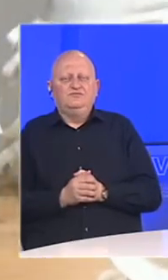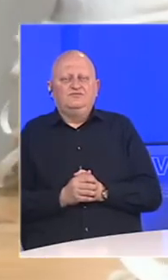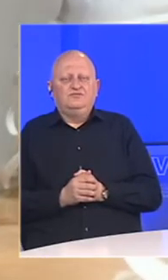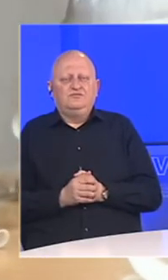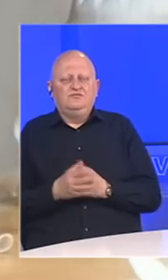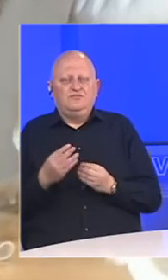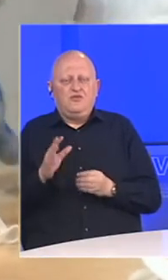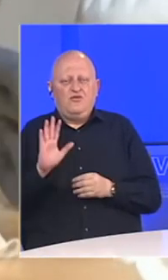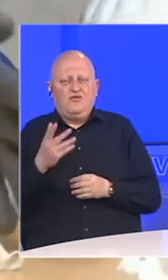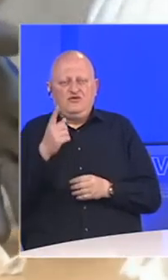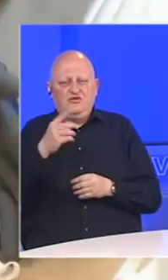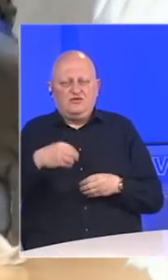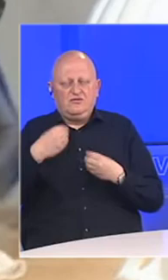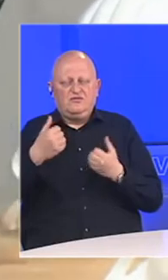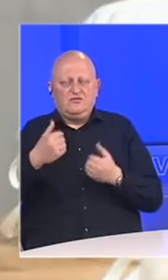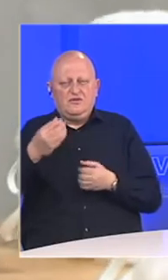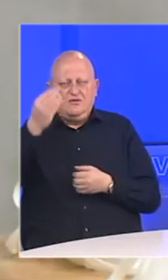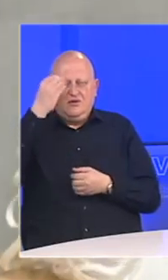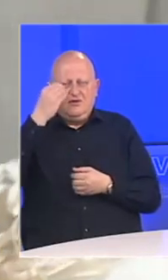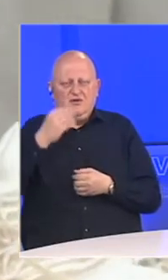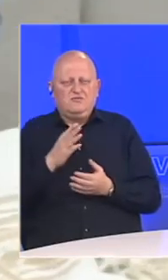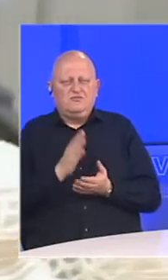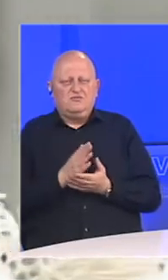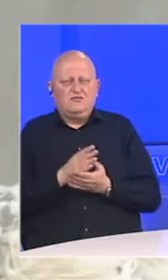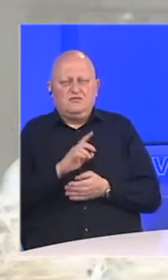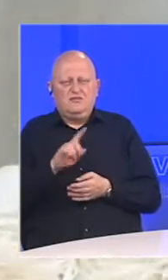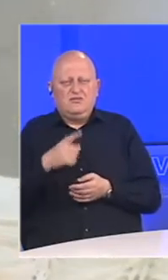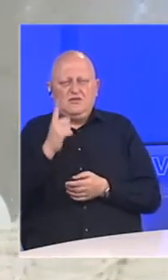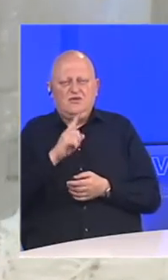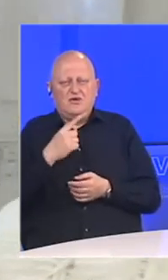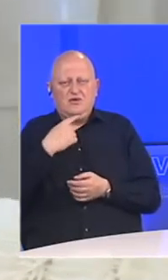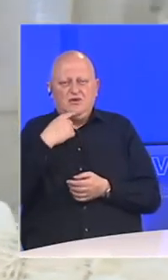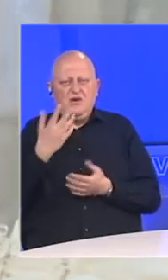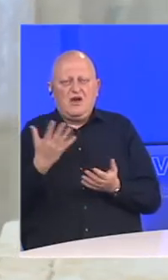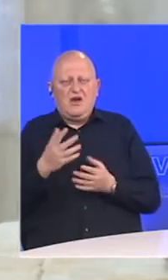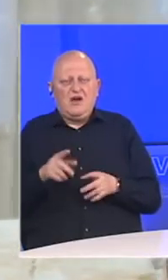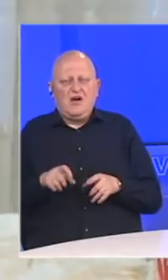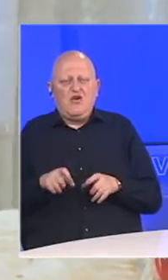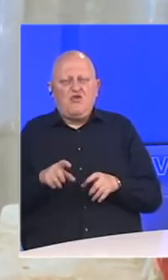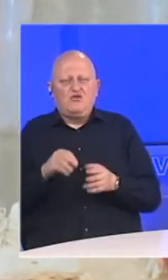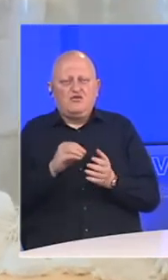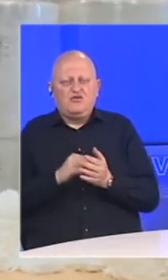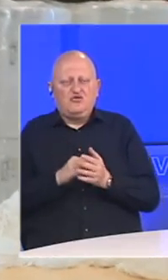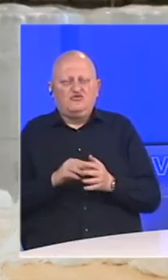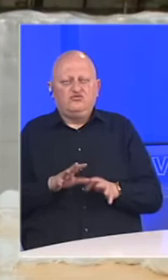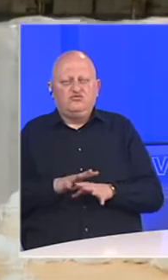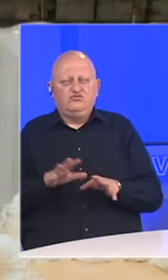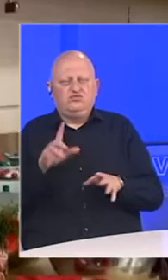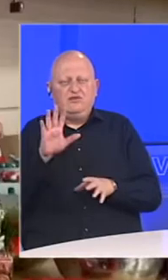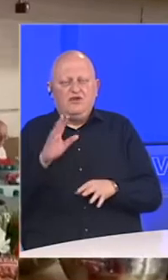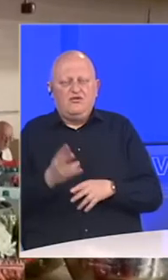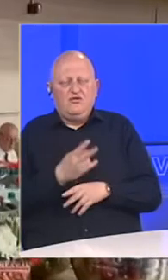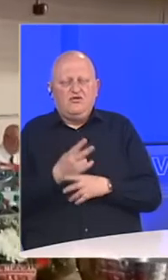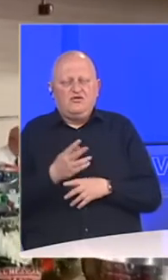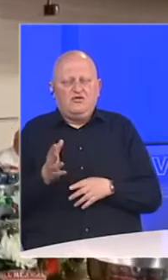Mnogo više od njegovog govora danas pamtit će se činjenica da niti jednom nije pomenuo kako koronavirus još uvijek hara njegovom državom